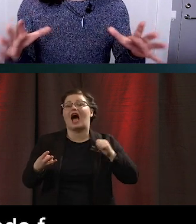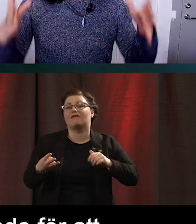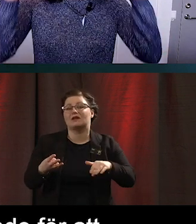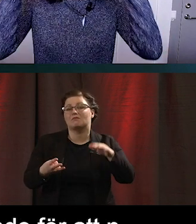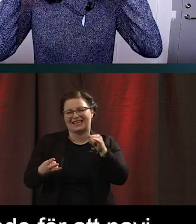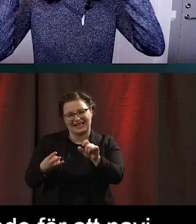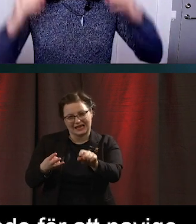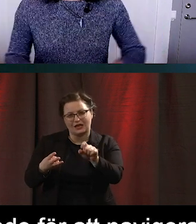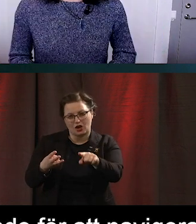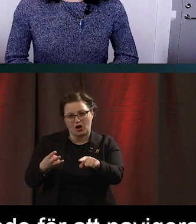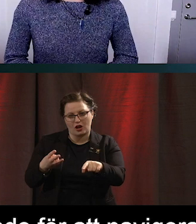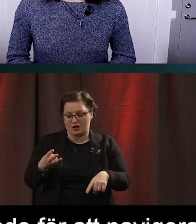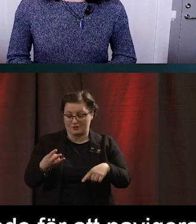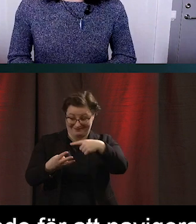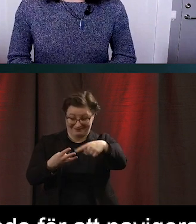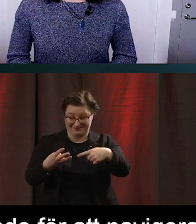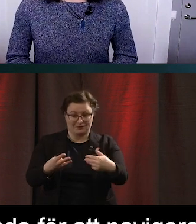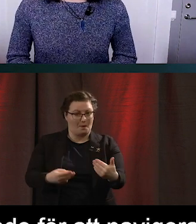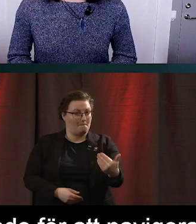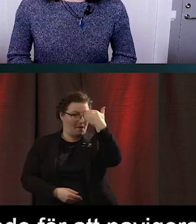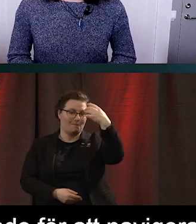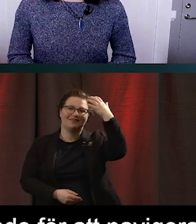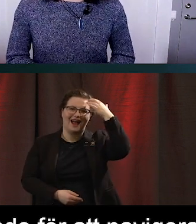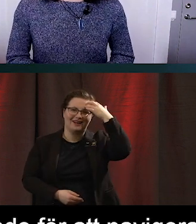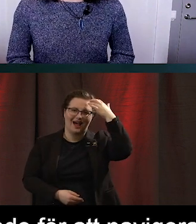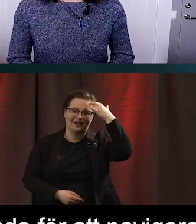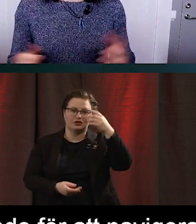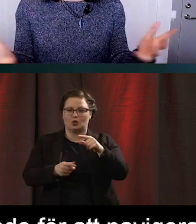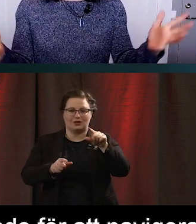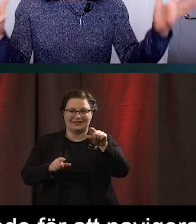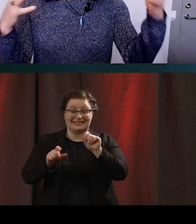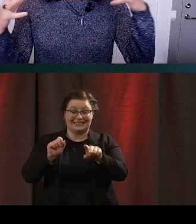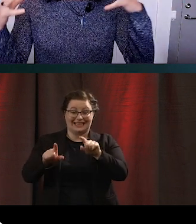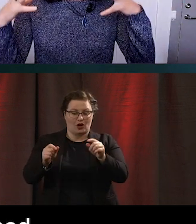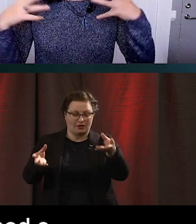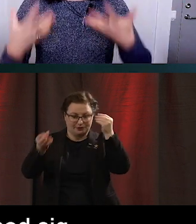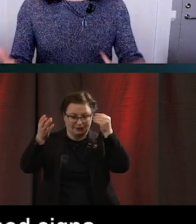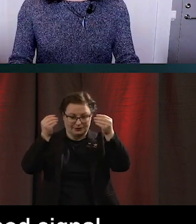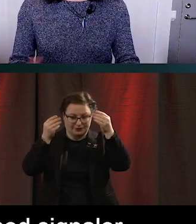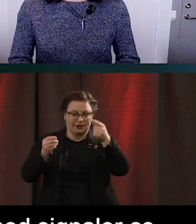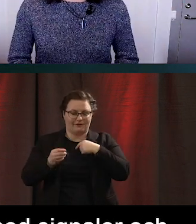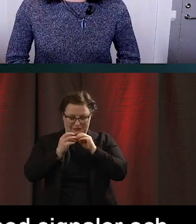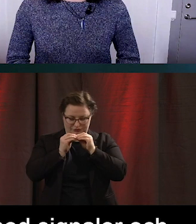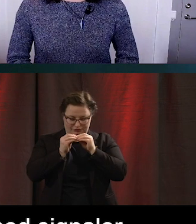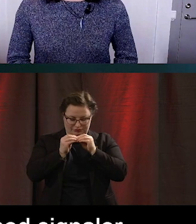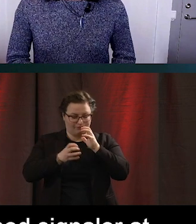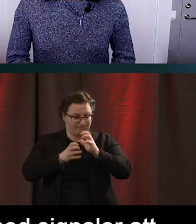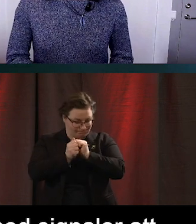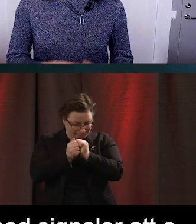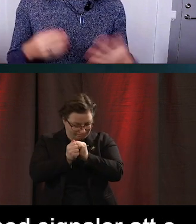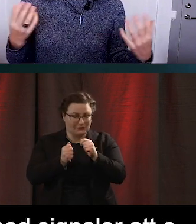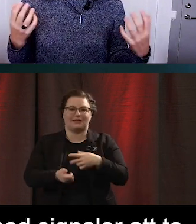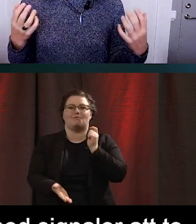går ju naturligtvis rakt in i hjärnan och matar den med signaler som vi då ska tolka och processa och sen fatta beslut utifrån.